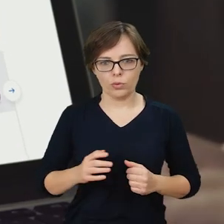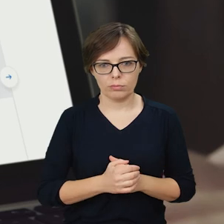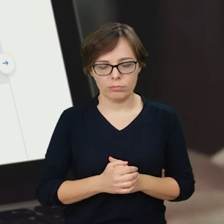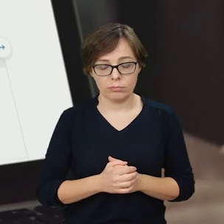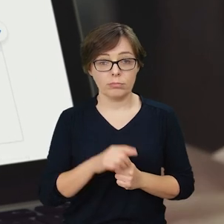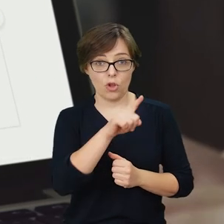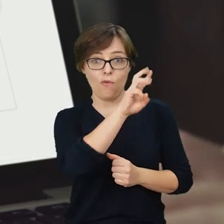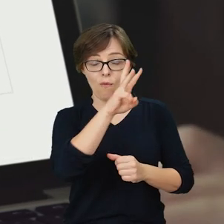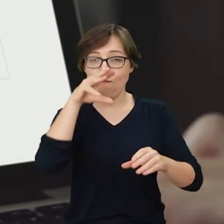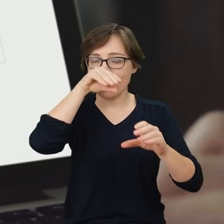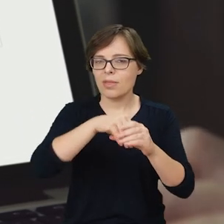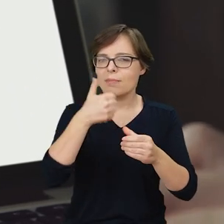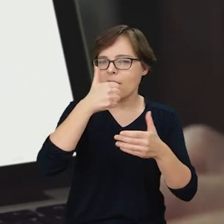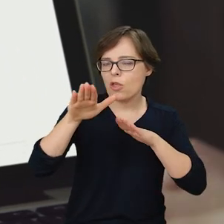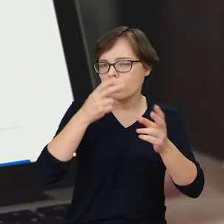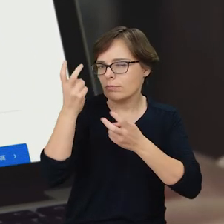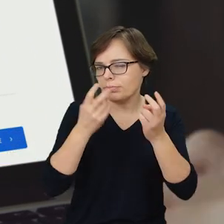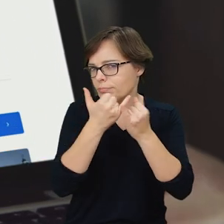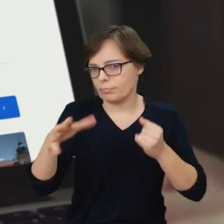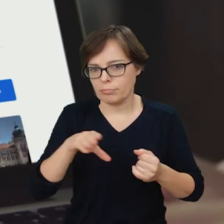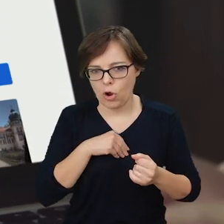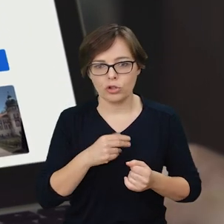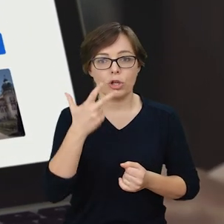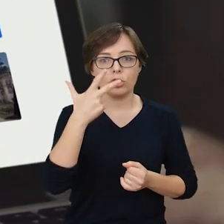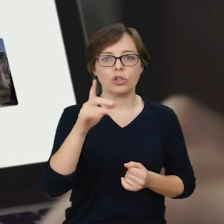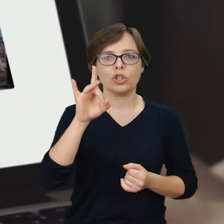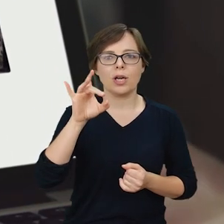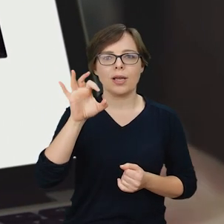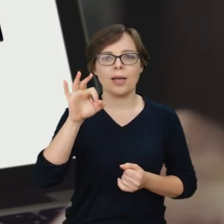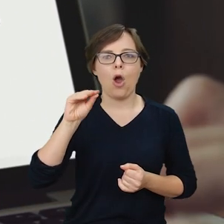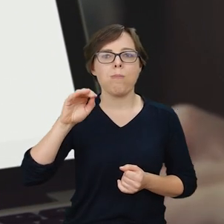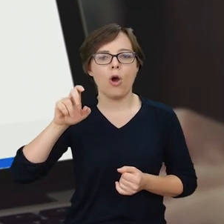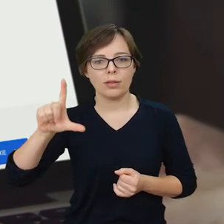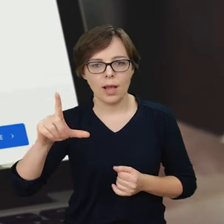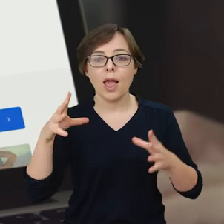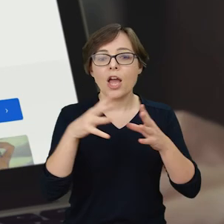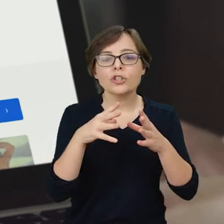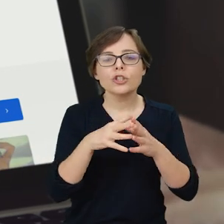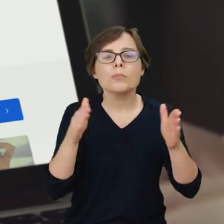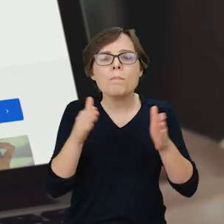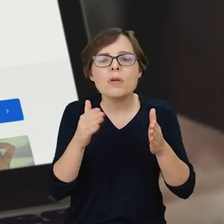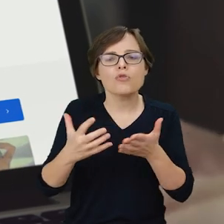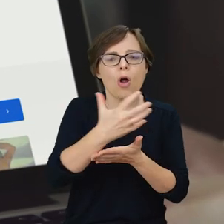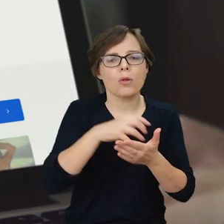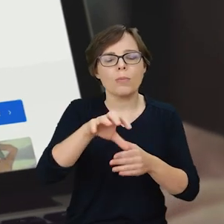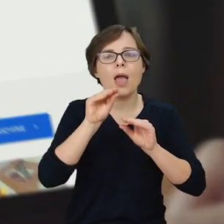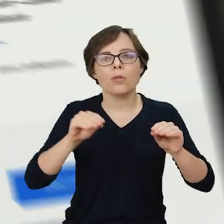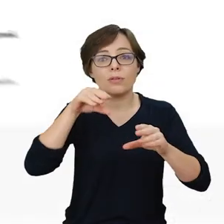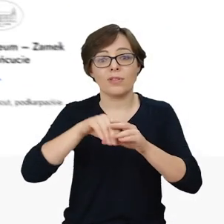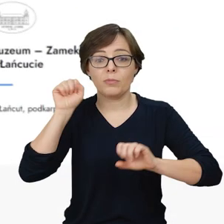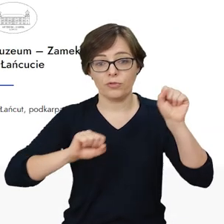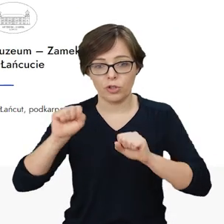To jedna wspólna multiwuszkiwarka, trzy geoportale, dziesięć mini kolekcji edukacyjnych z ćwiczeniami.